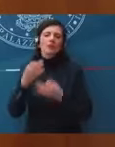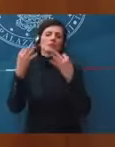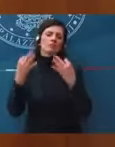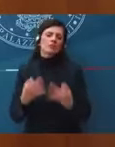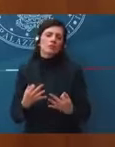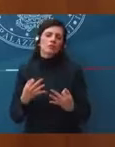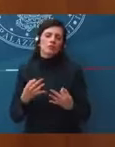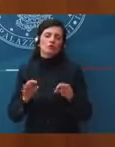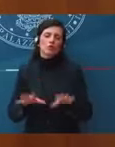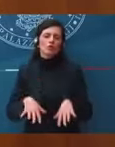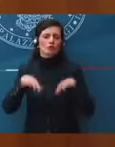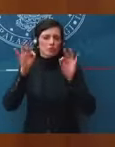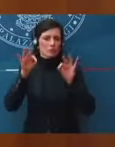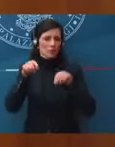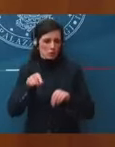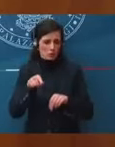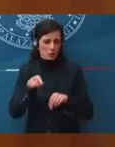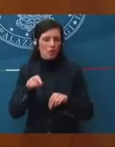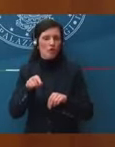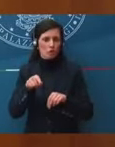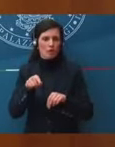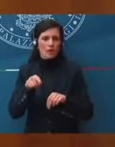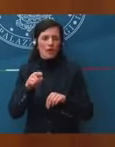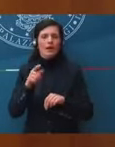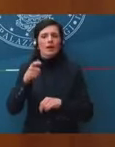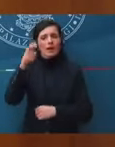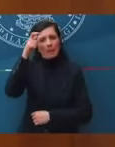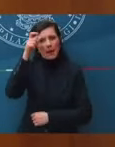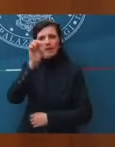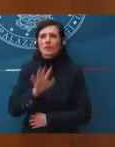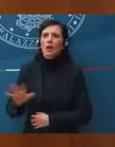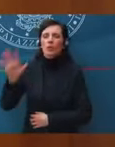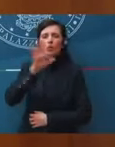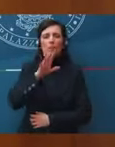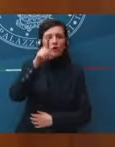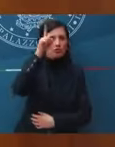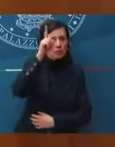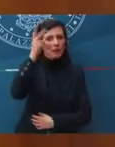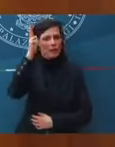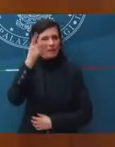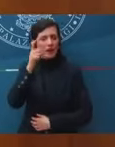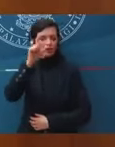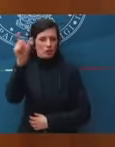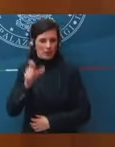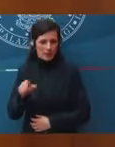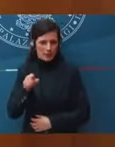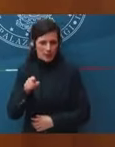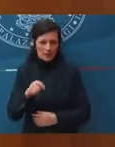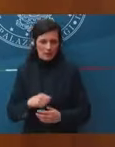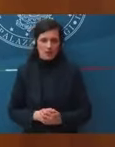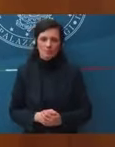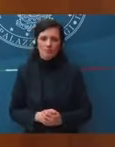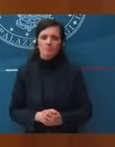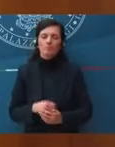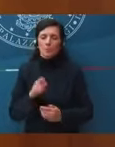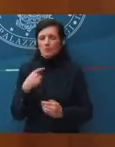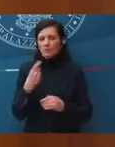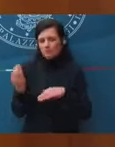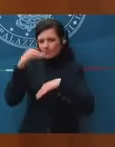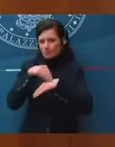poi, la sospensione, insomma, decisa dai paesi europei, Germania, Francia e Italia, ed è questa. In realtà,